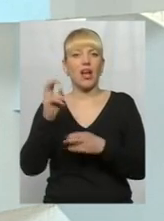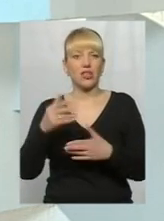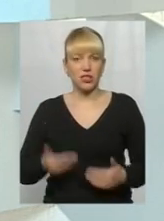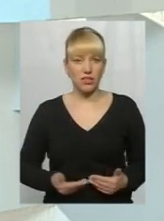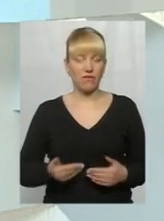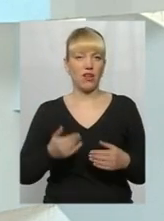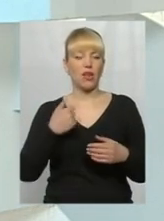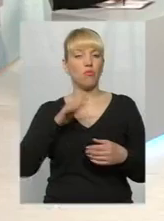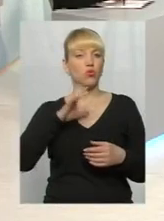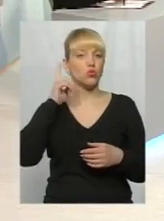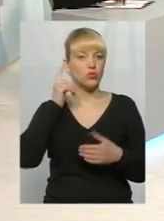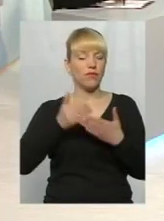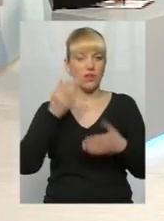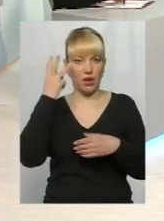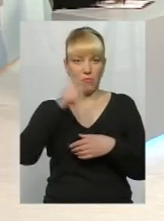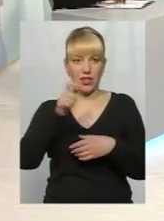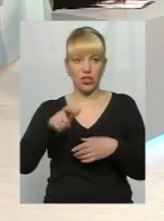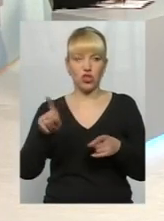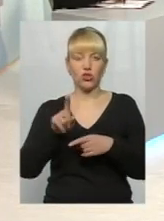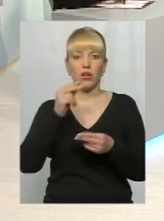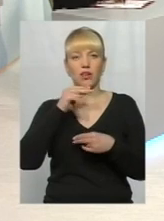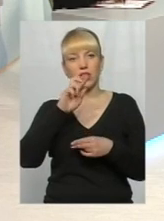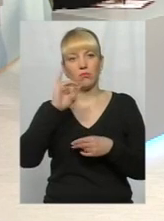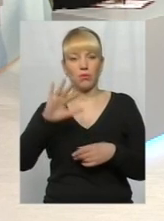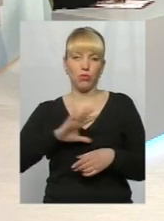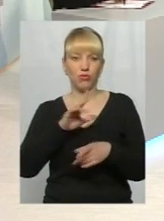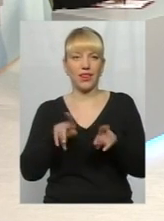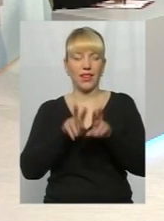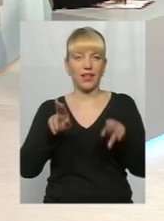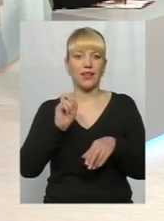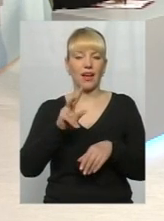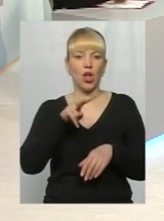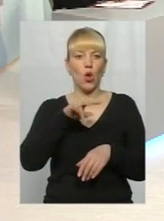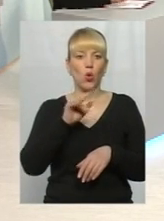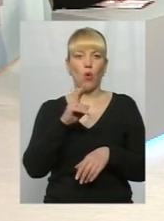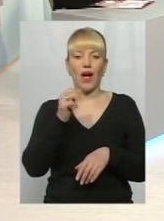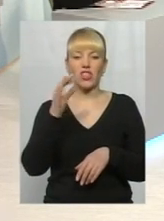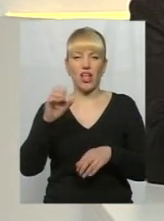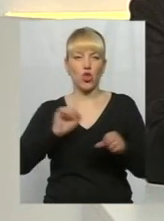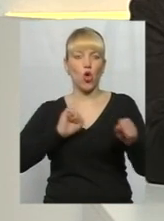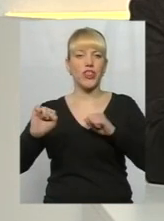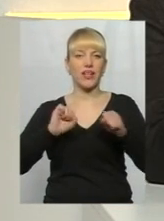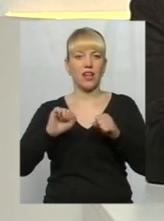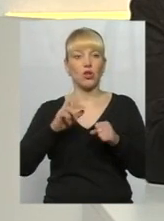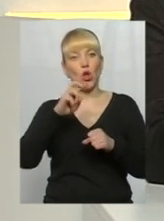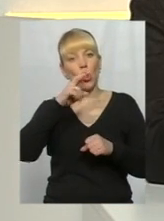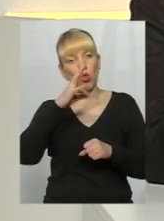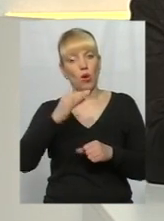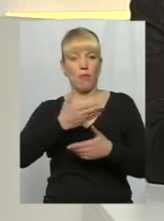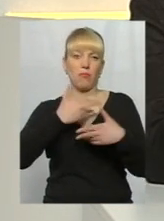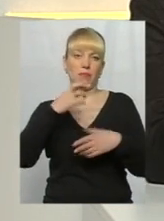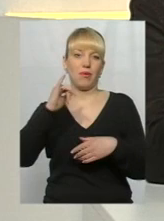таку думку від хмельничан, що так краще б в нас був якийсь такий, як Лукашенко, диктатор, за то б ми б жили дуже добре. От